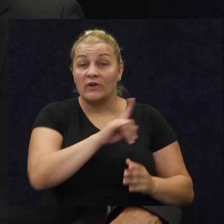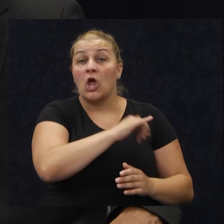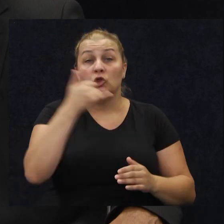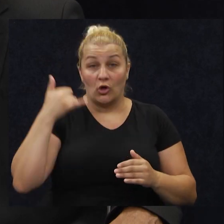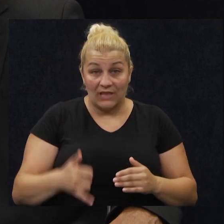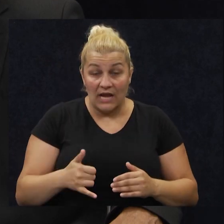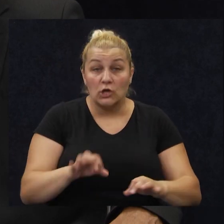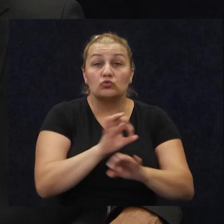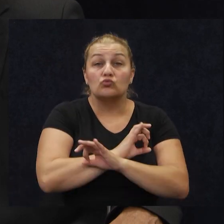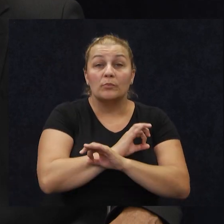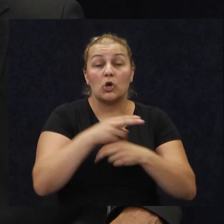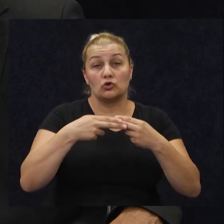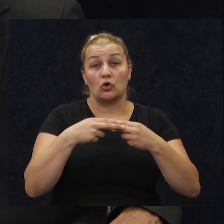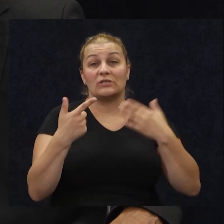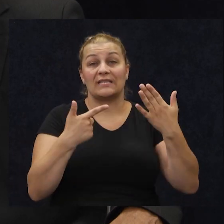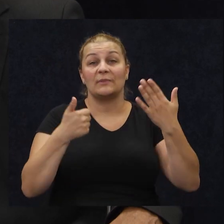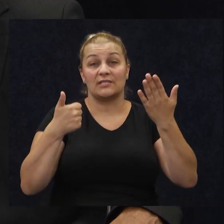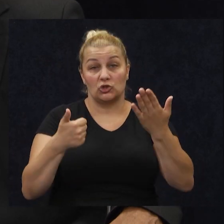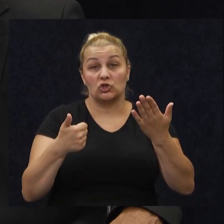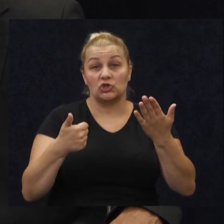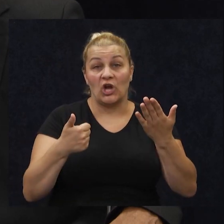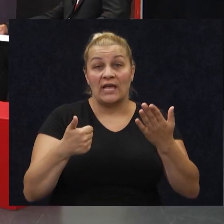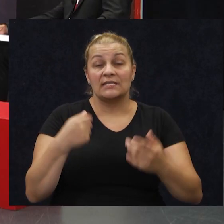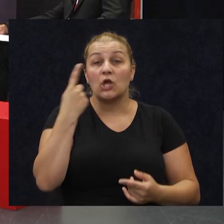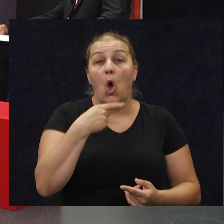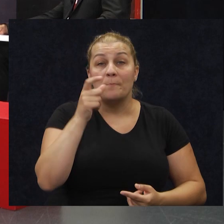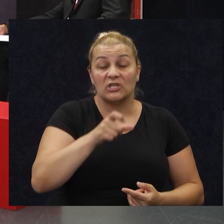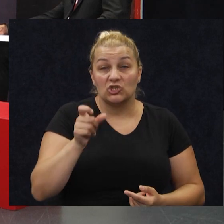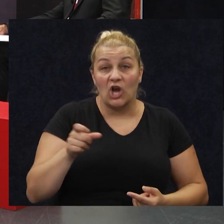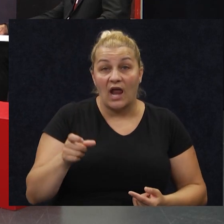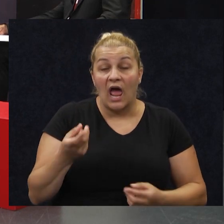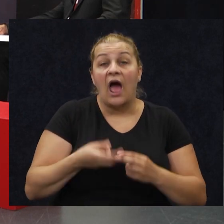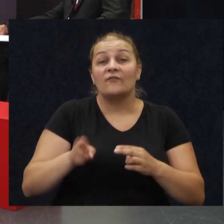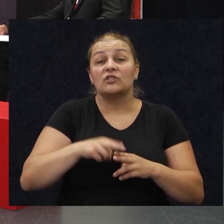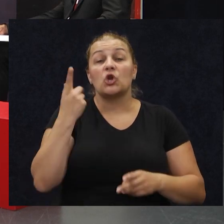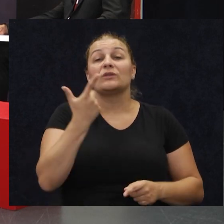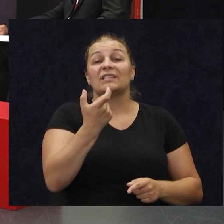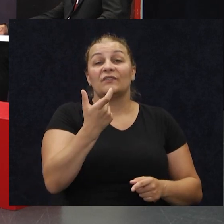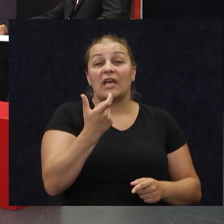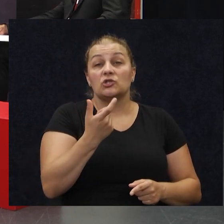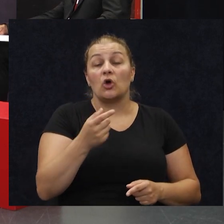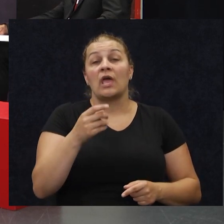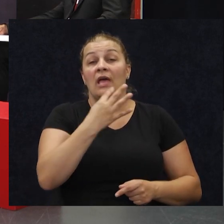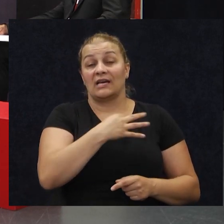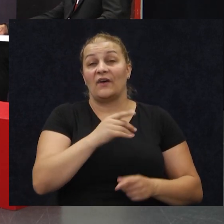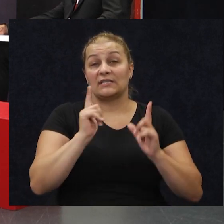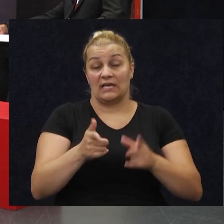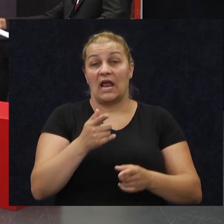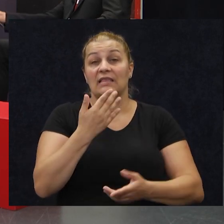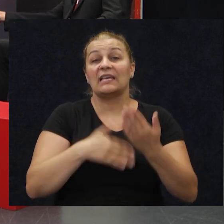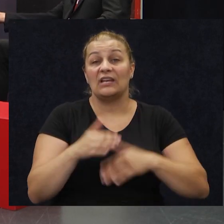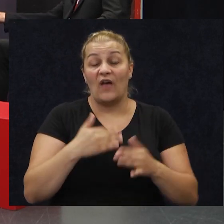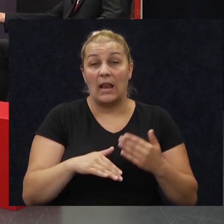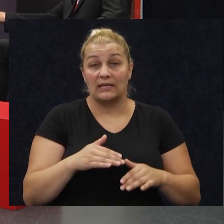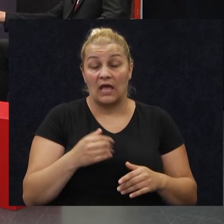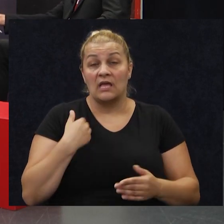umrlo gotovo 76 mišana, a više od dvijesto hrvatskih ratnih vojnih invalida,